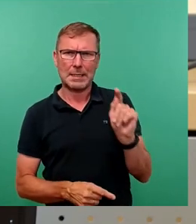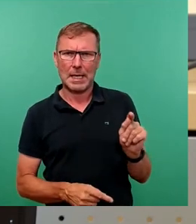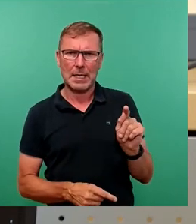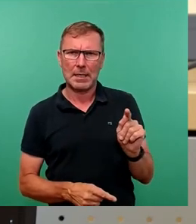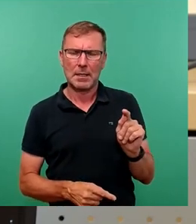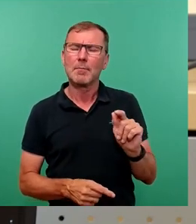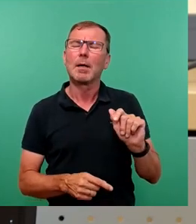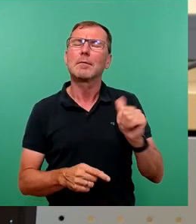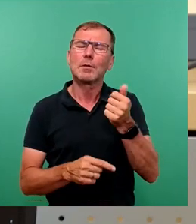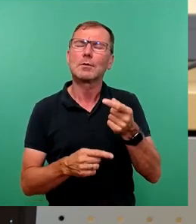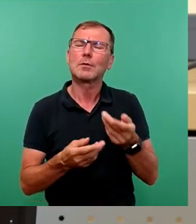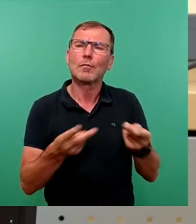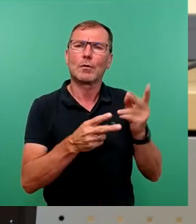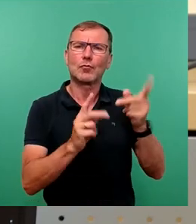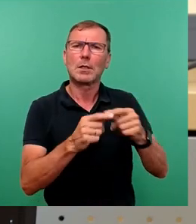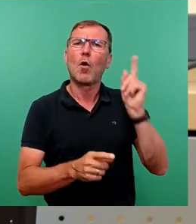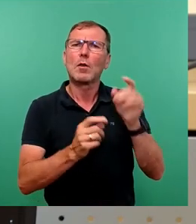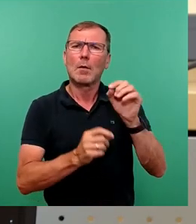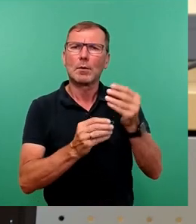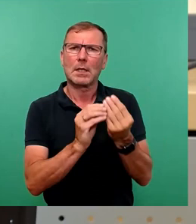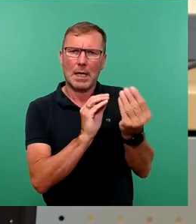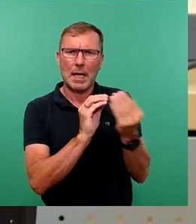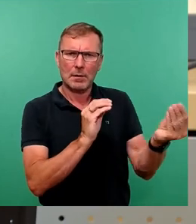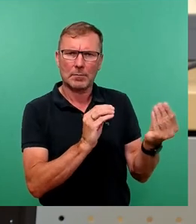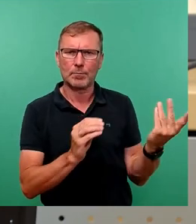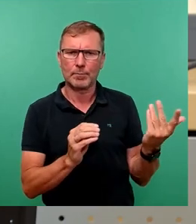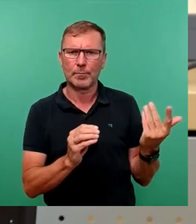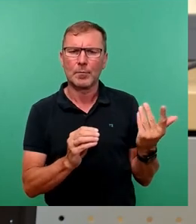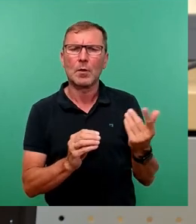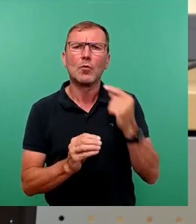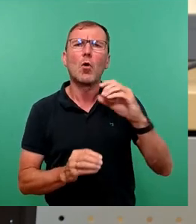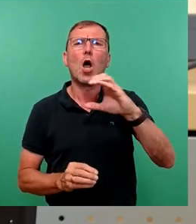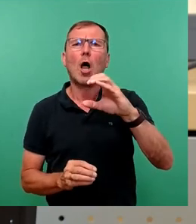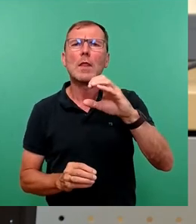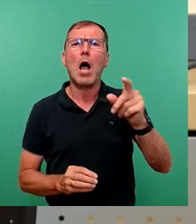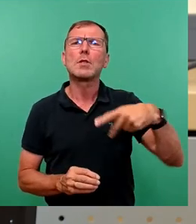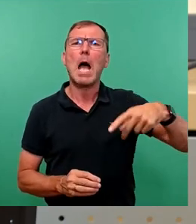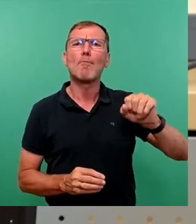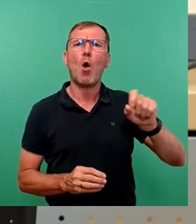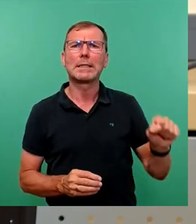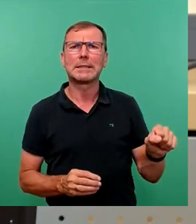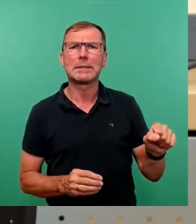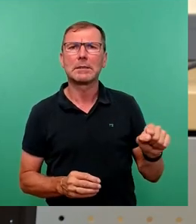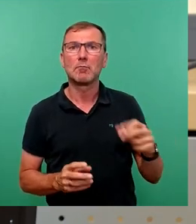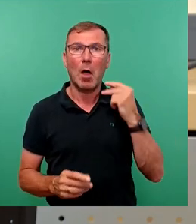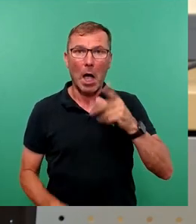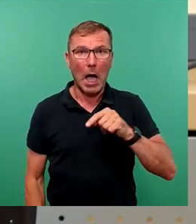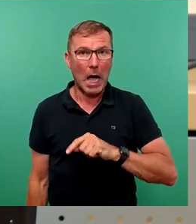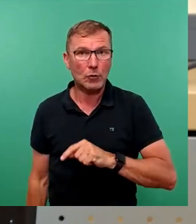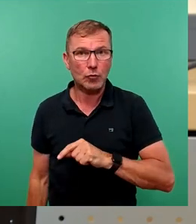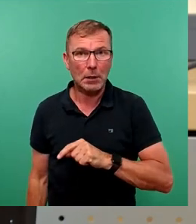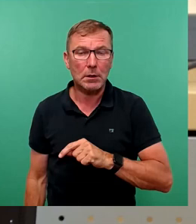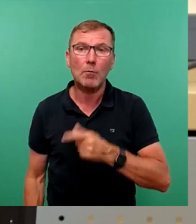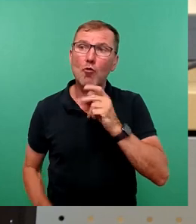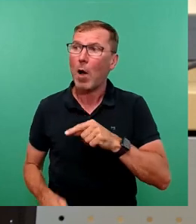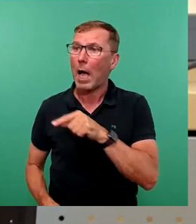geforderten Stadtteilen, die zu 100 Prozent freigegeben werden sollen, nur Kota und Prolis benannt sind. Ich glaube, die Altstadt insbesondere mit der Johannstadt